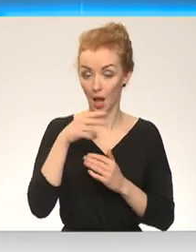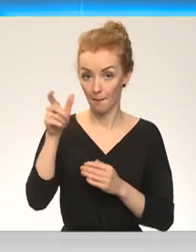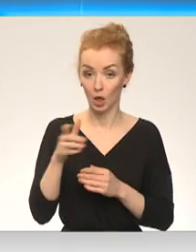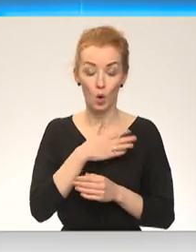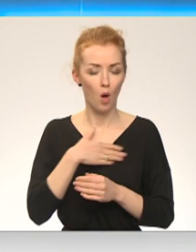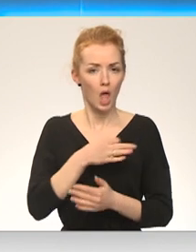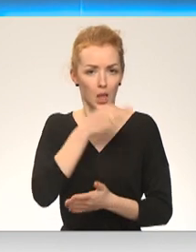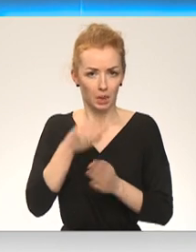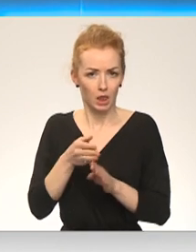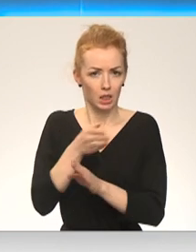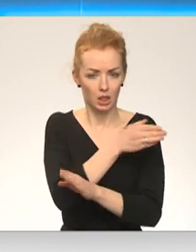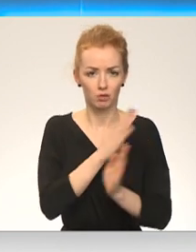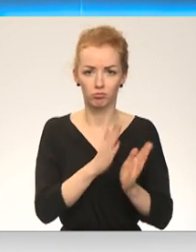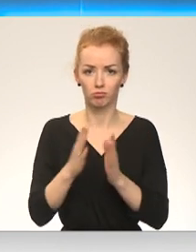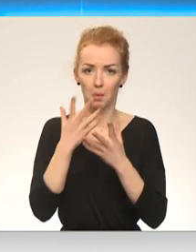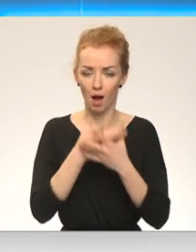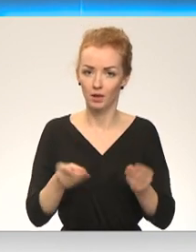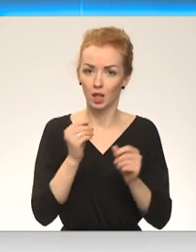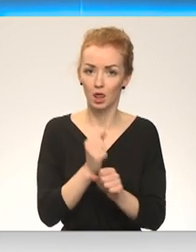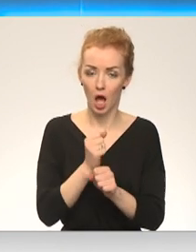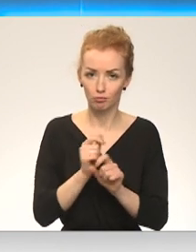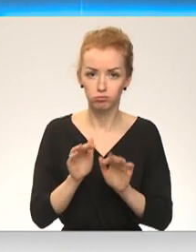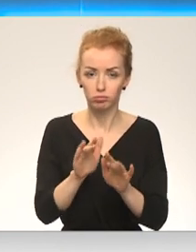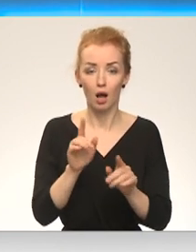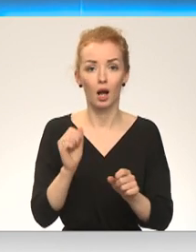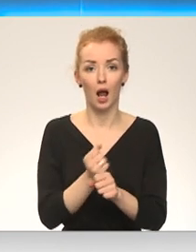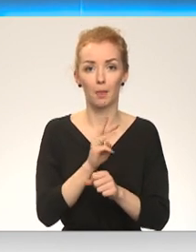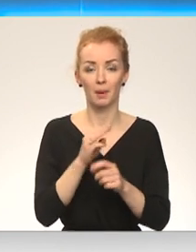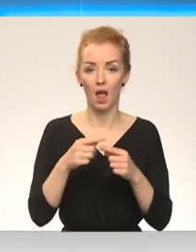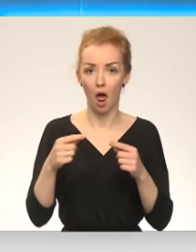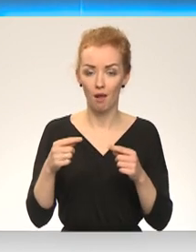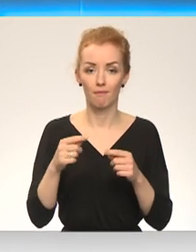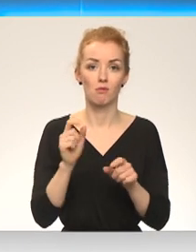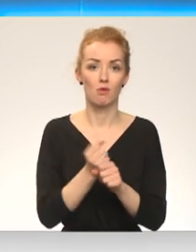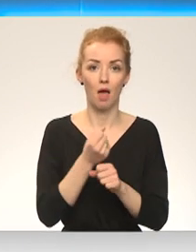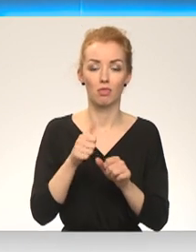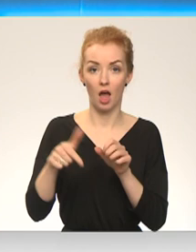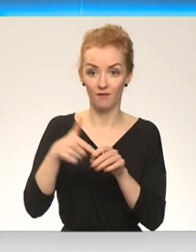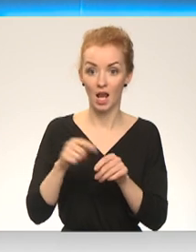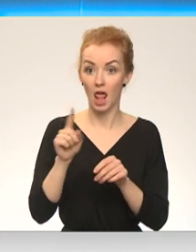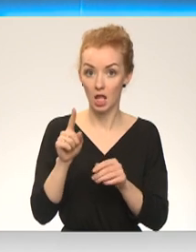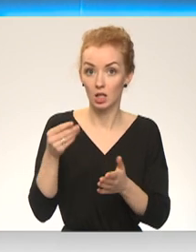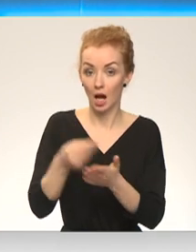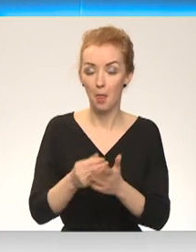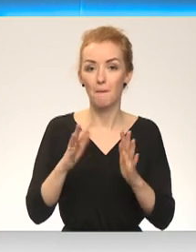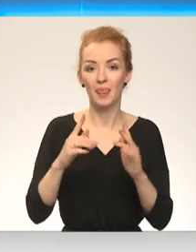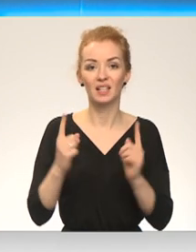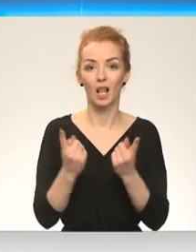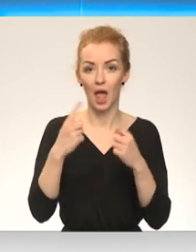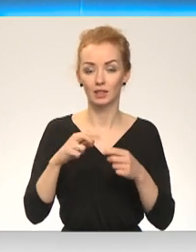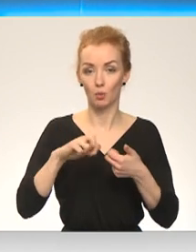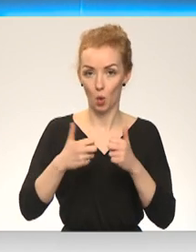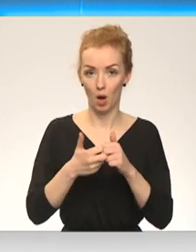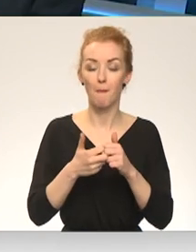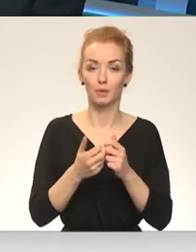pauses ar darbiem. Ir gan minerālmēsli, gan degvēlīgi iegādāt, bet tās īslaicīgās problēmas arī, protams, mēs